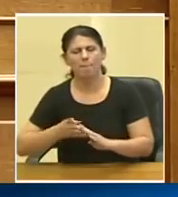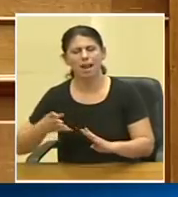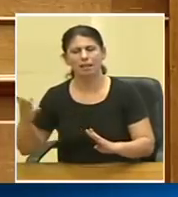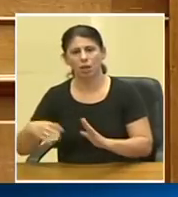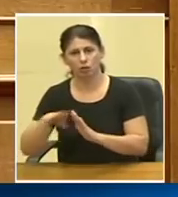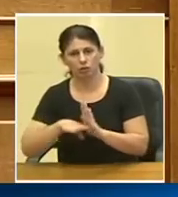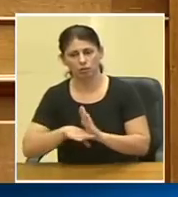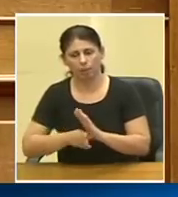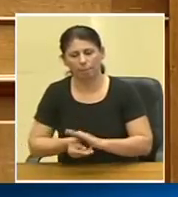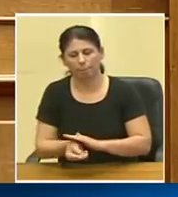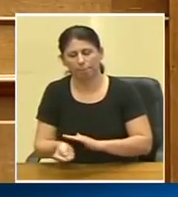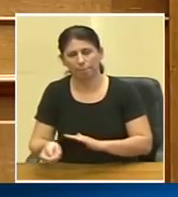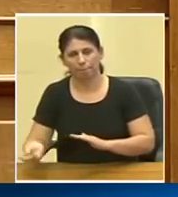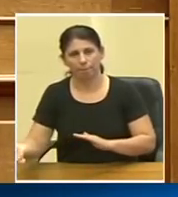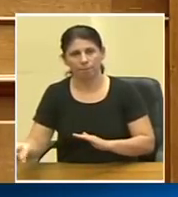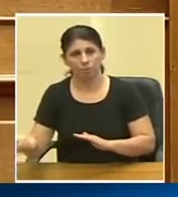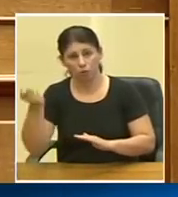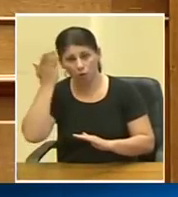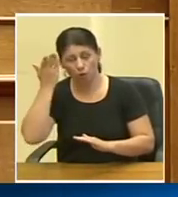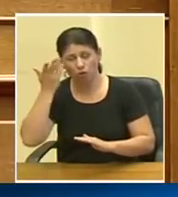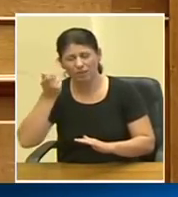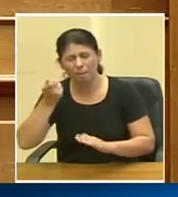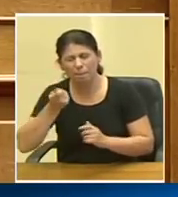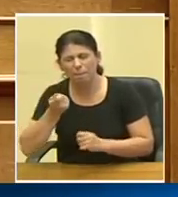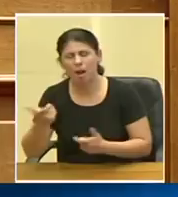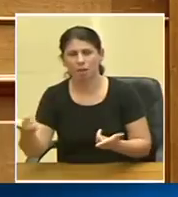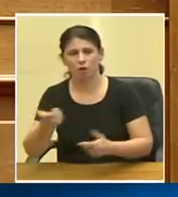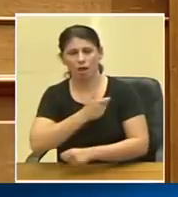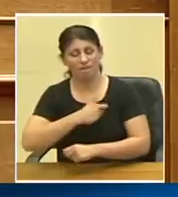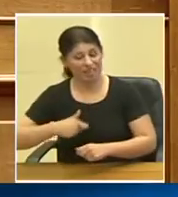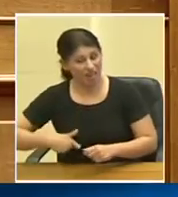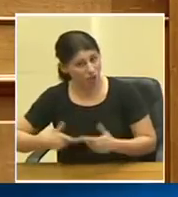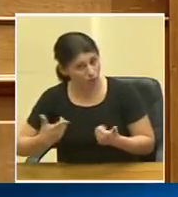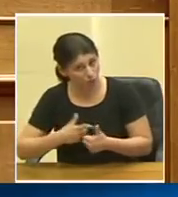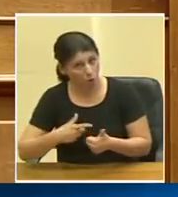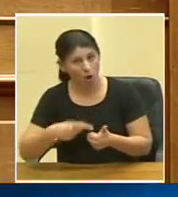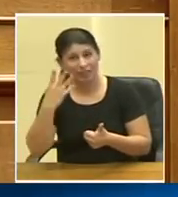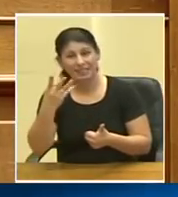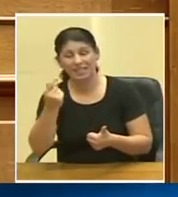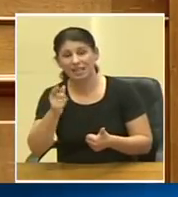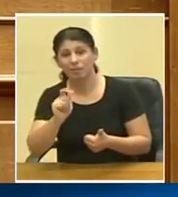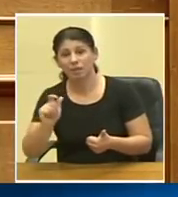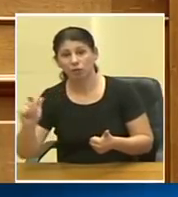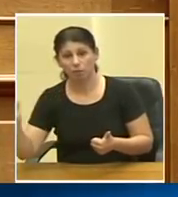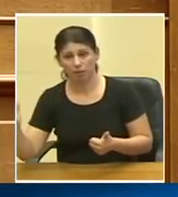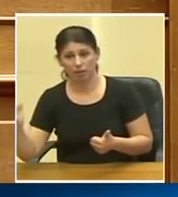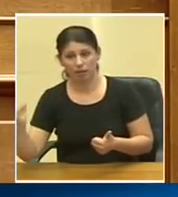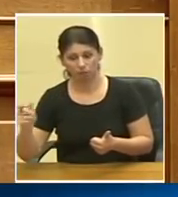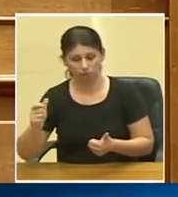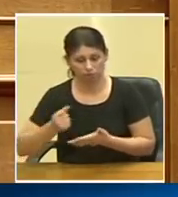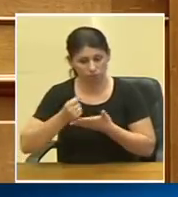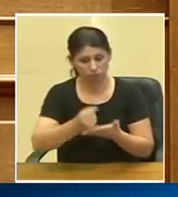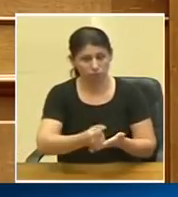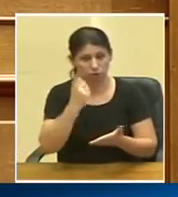και το μιζαδόρικο που μας κόστιζε ο Κούκος Αϊδόνη στον Ευαγγελισμό από τα 4,5 εκατομμύρια που δίναμε το